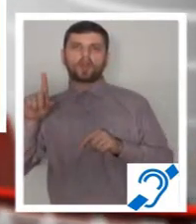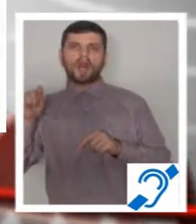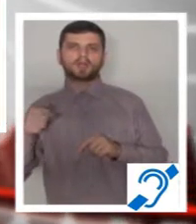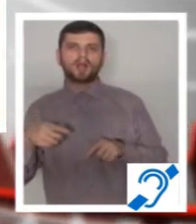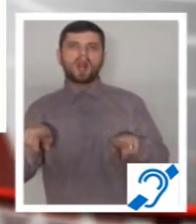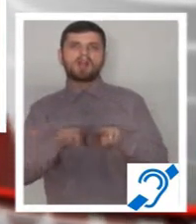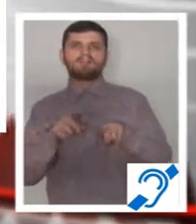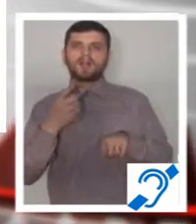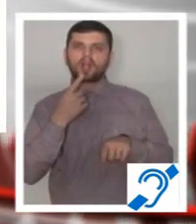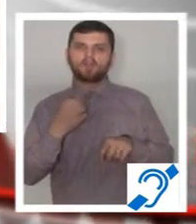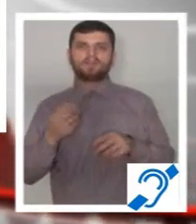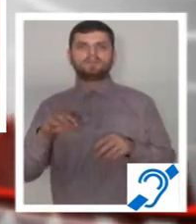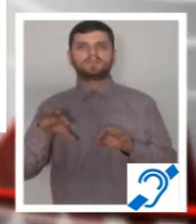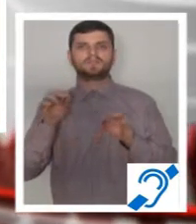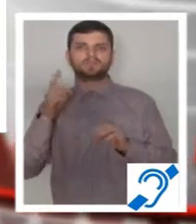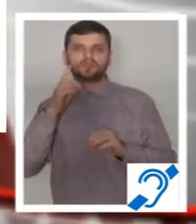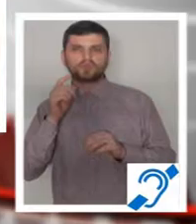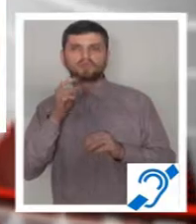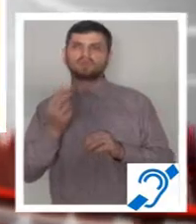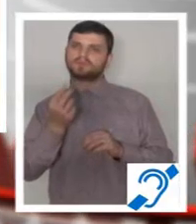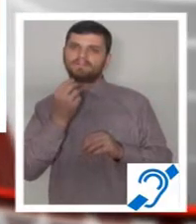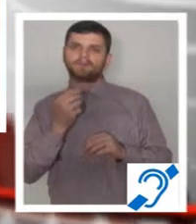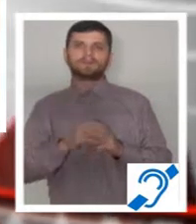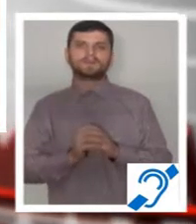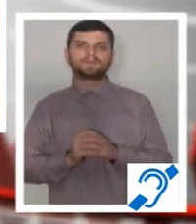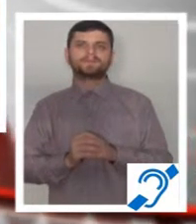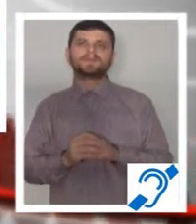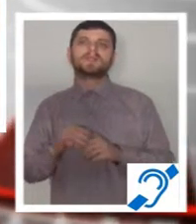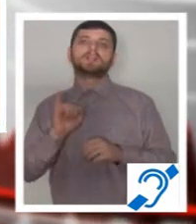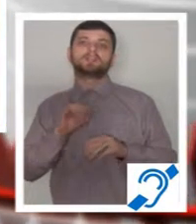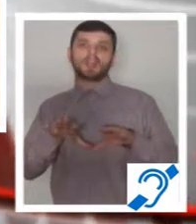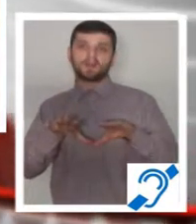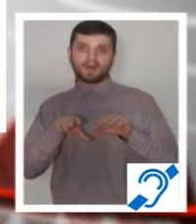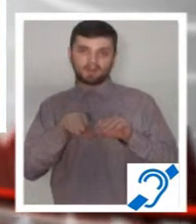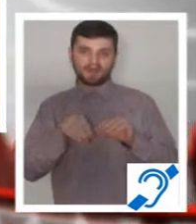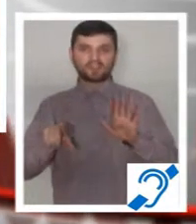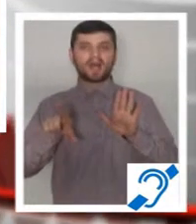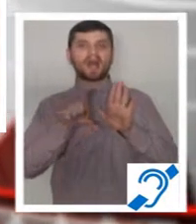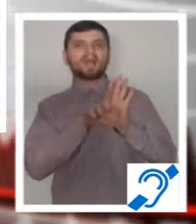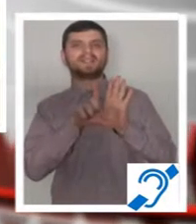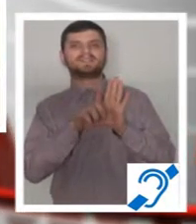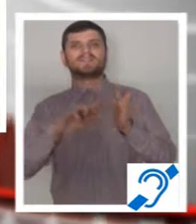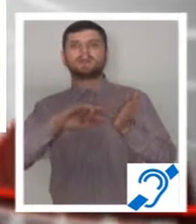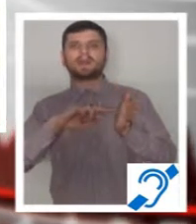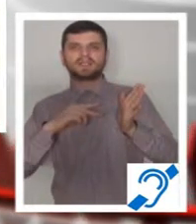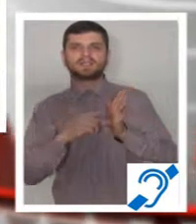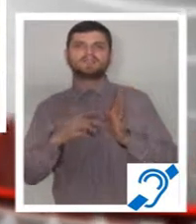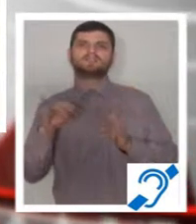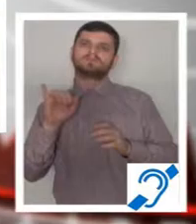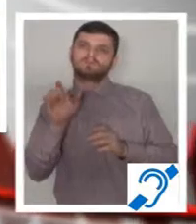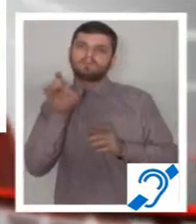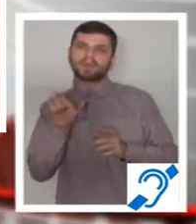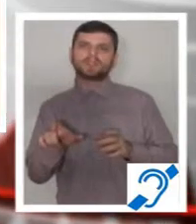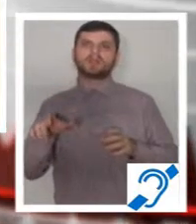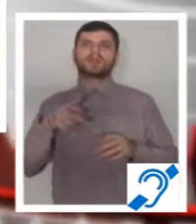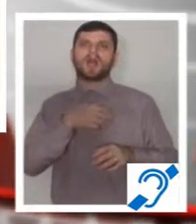în pachetelele lor dulciuri și fructe. De realizarea listelor beneficiarilor de cumpărarea produselor și de distribuirea lor se va ocupa serviciul public